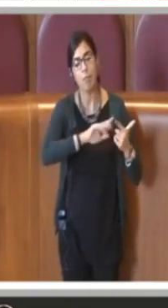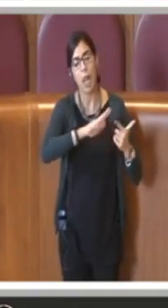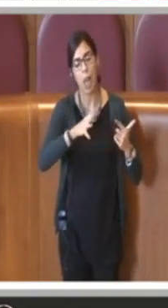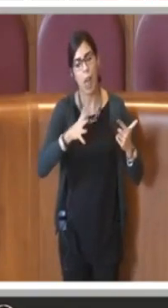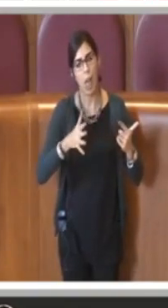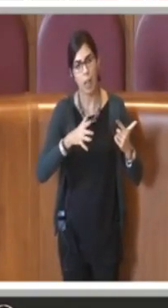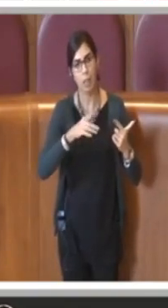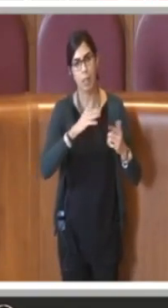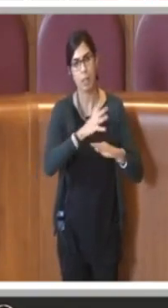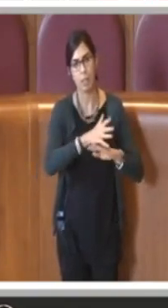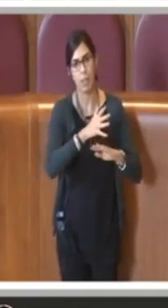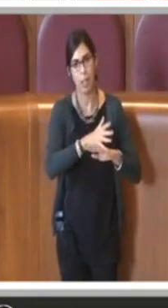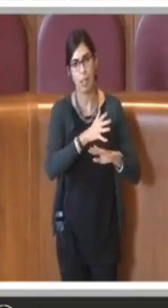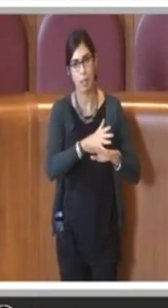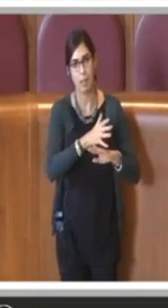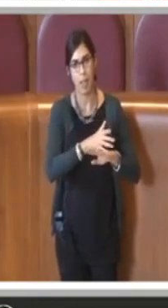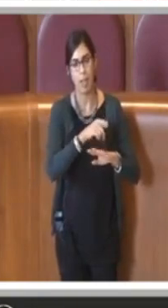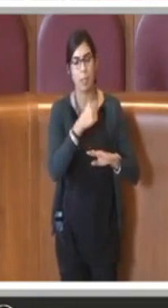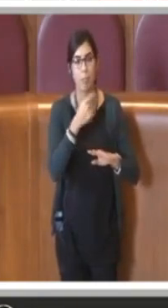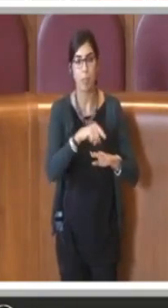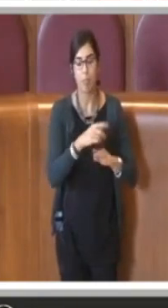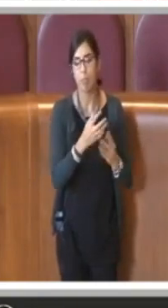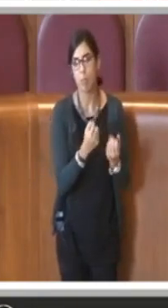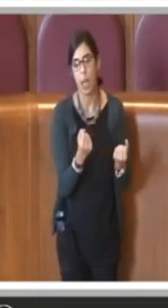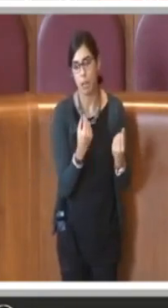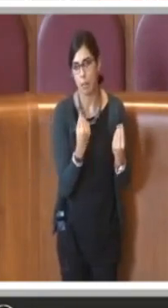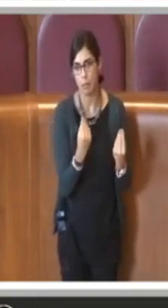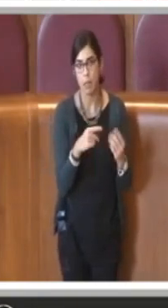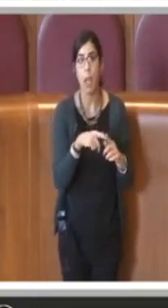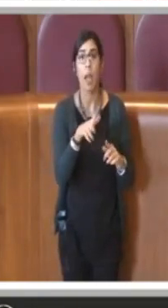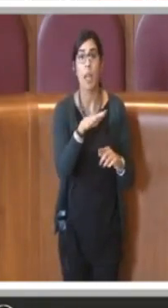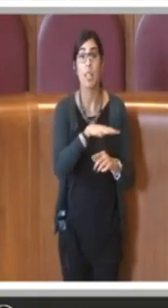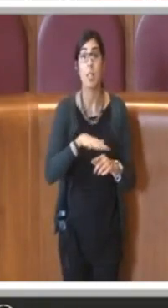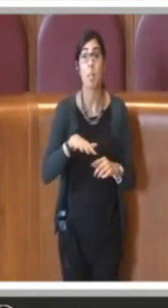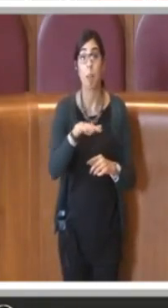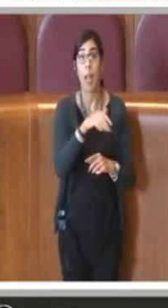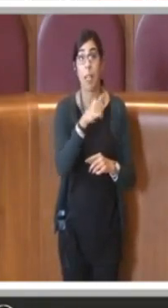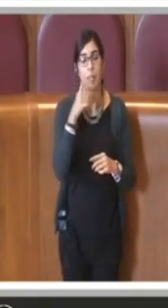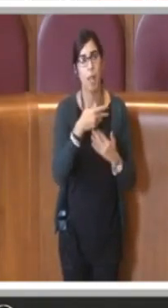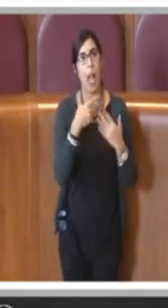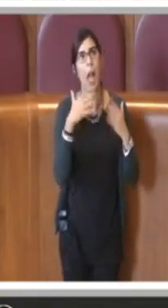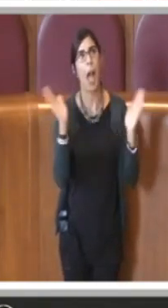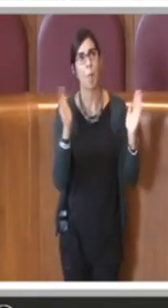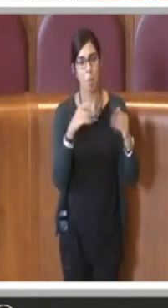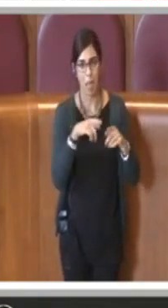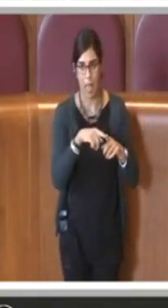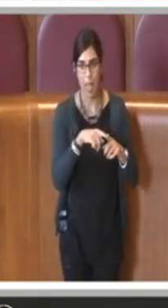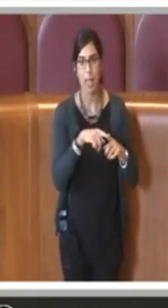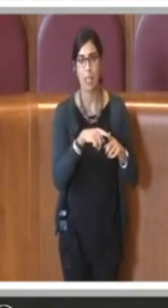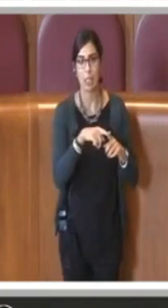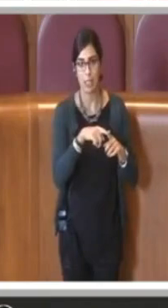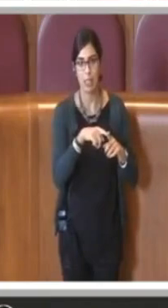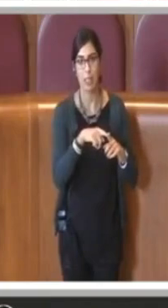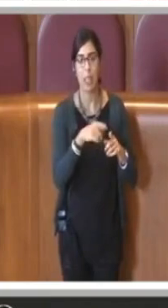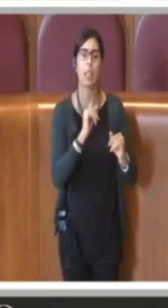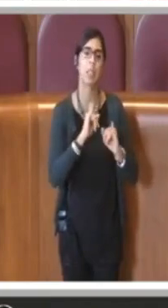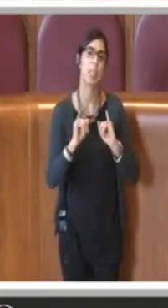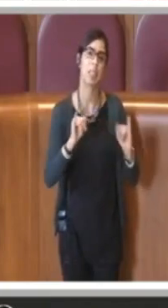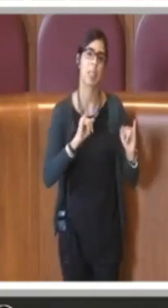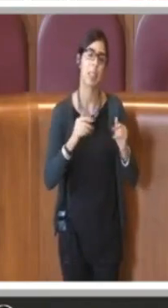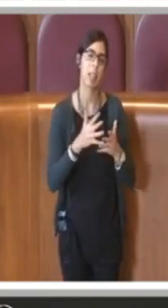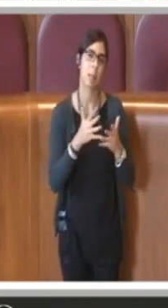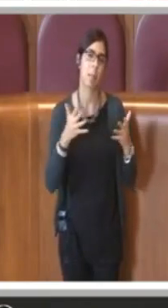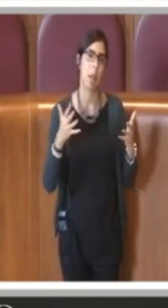necessitano in pratica di spazi più aperti e maggiori distanze. E